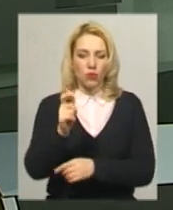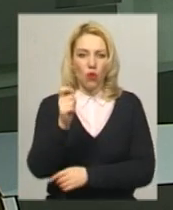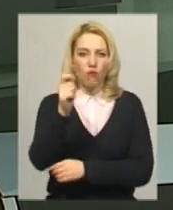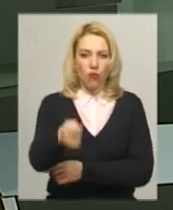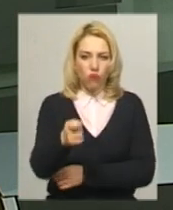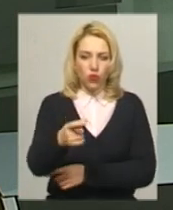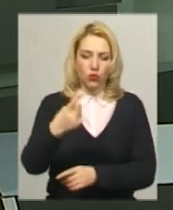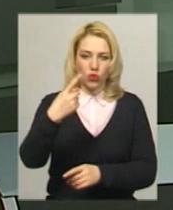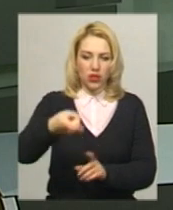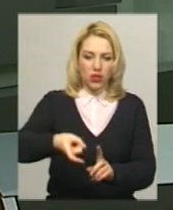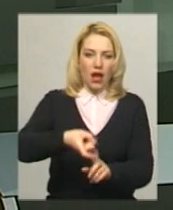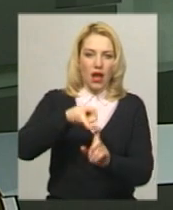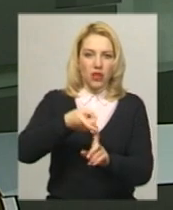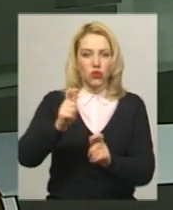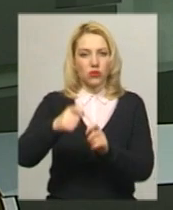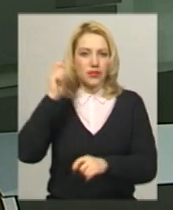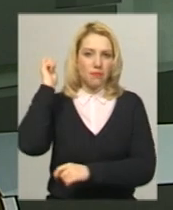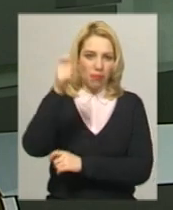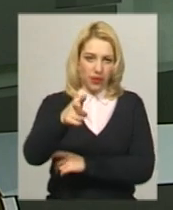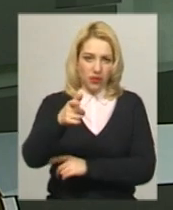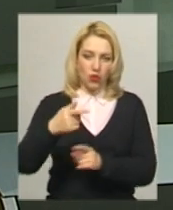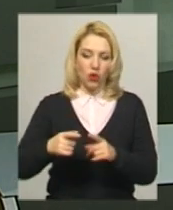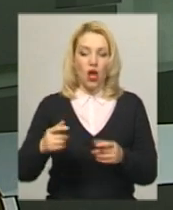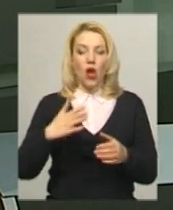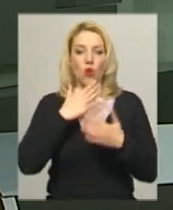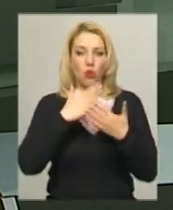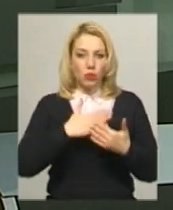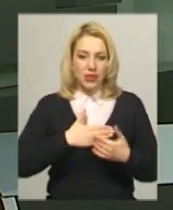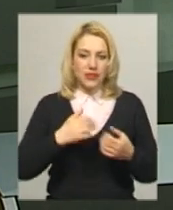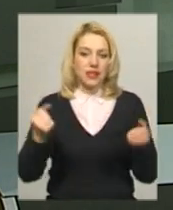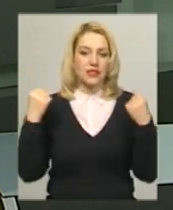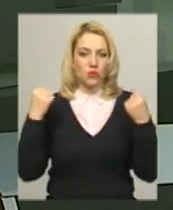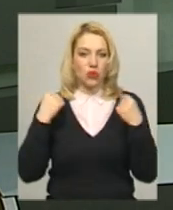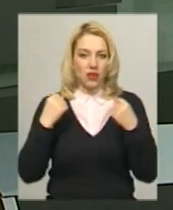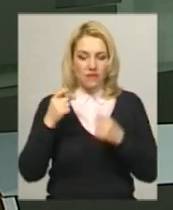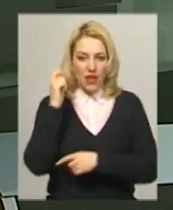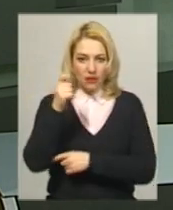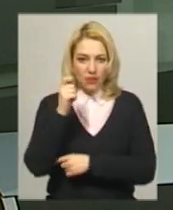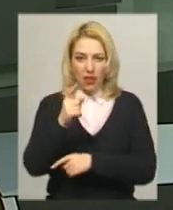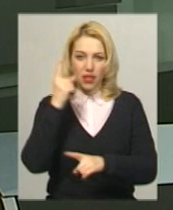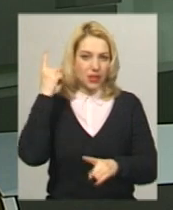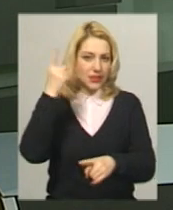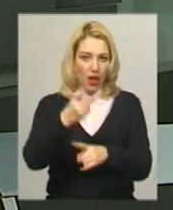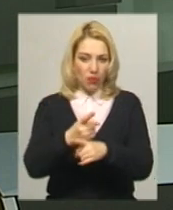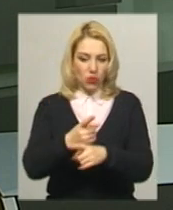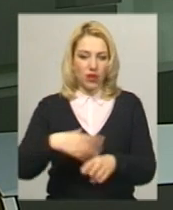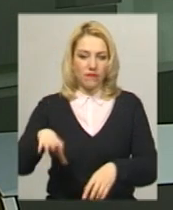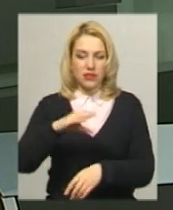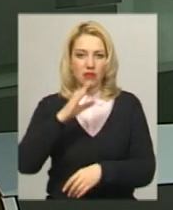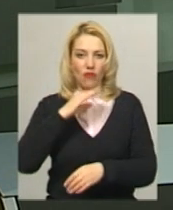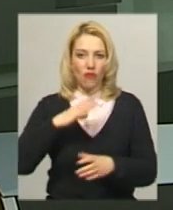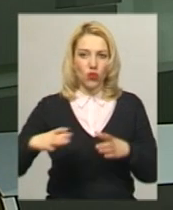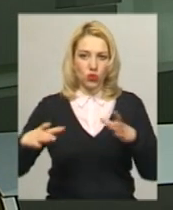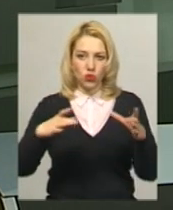гачком із спінінгом з берега. Любительська та спортивна рибалка в Хмельницькій області заборонена на всіх водосховищах, починаючи з 1